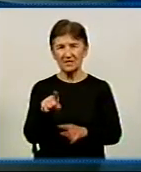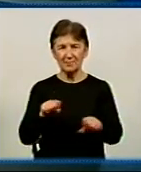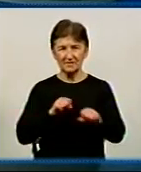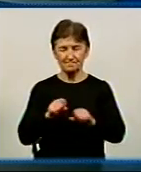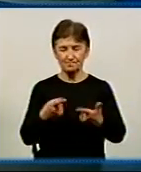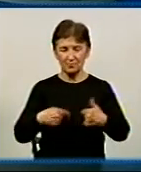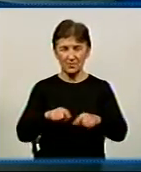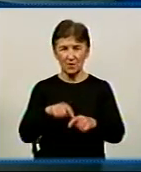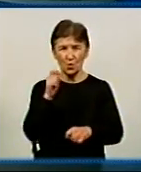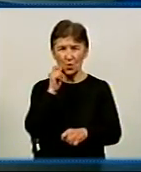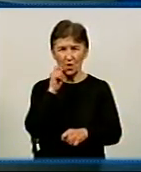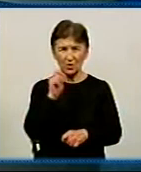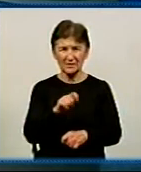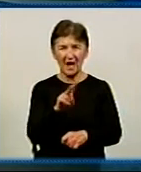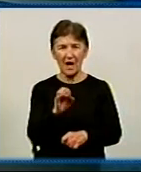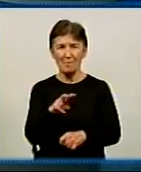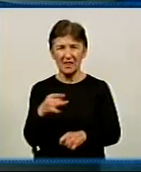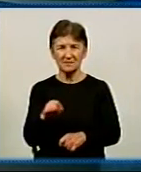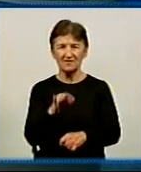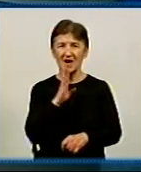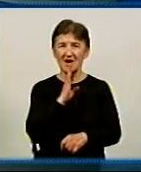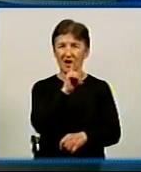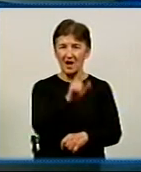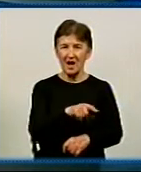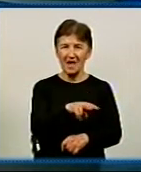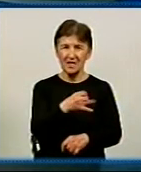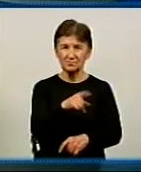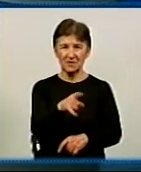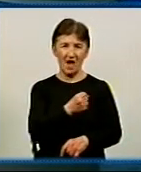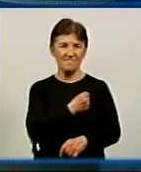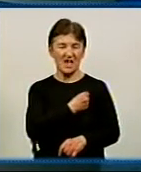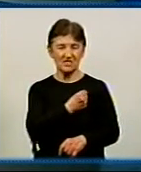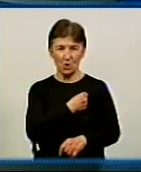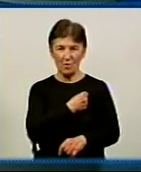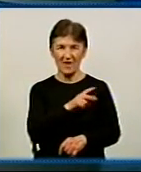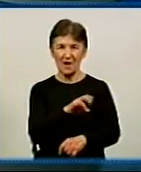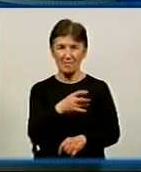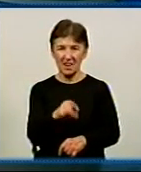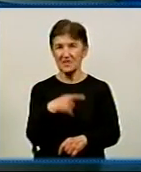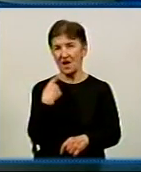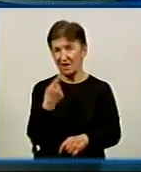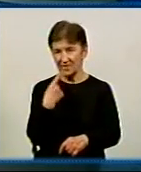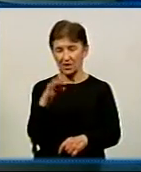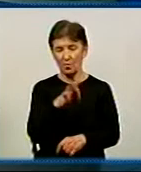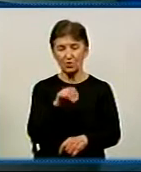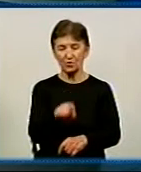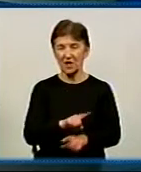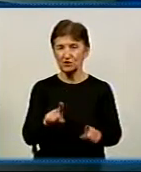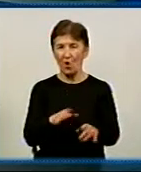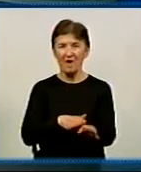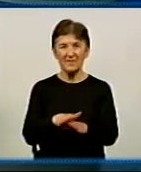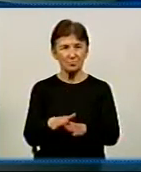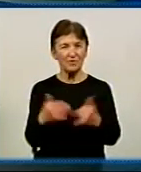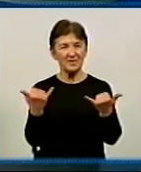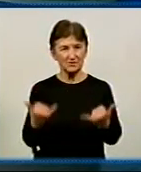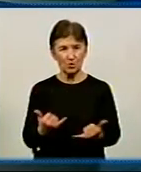громадської організації Українське капеланство та Людмила Асін, військовий капелан Збройних сил України. Ми говорили про те, що відбувається сьогодні